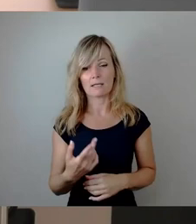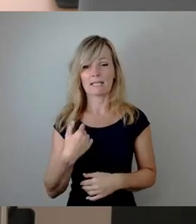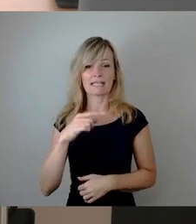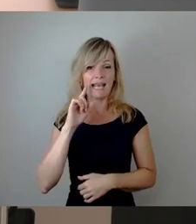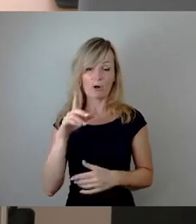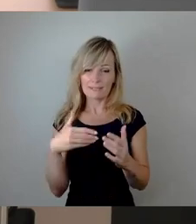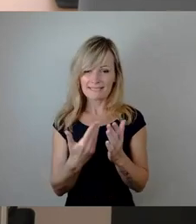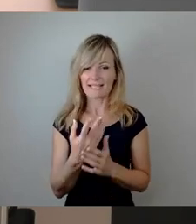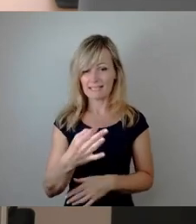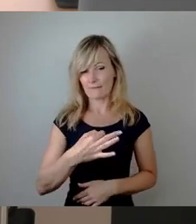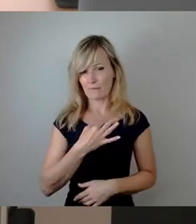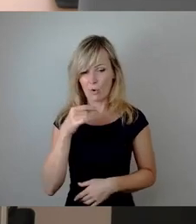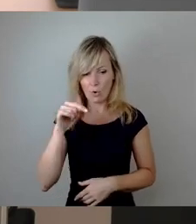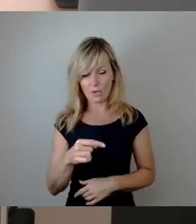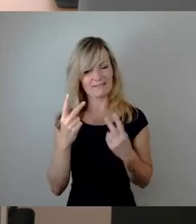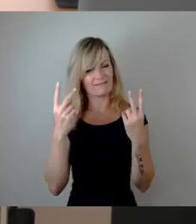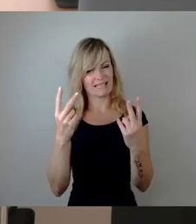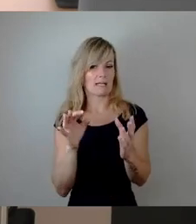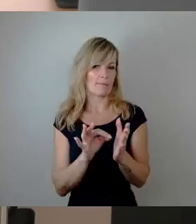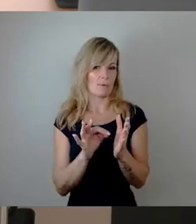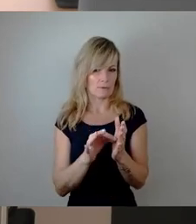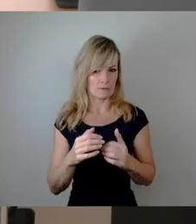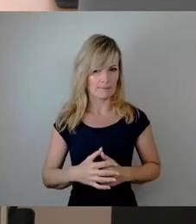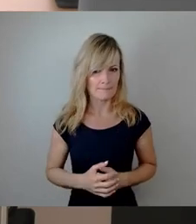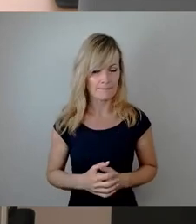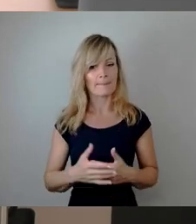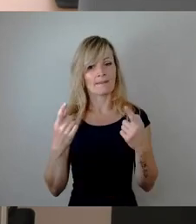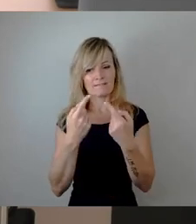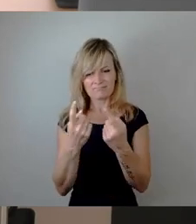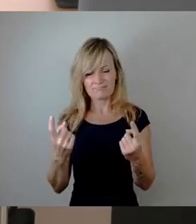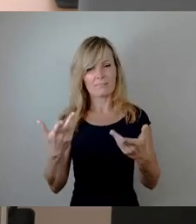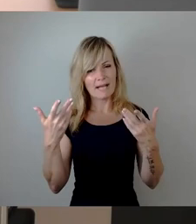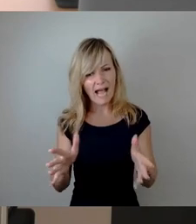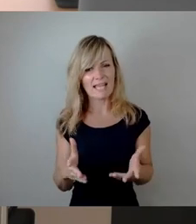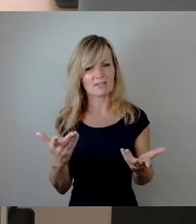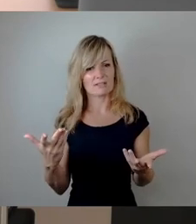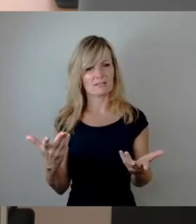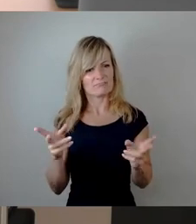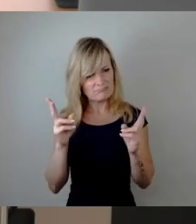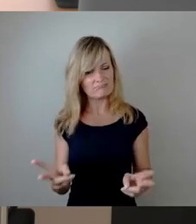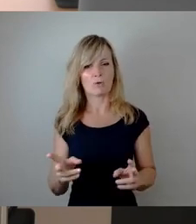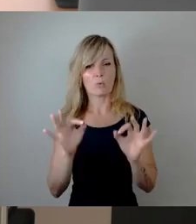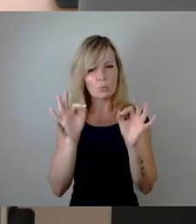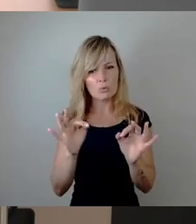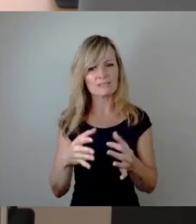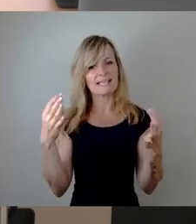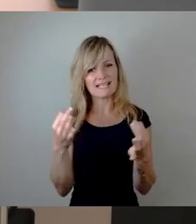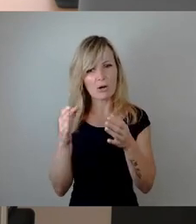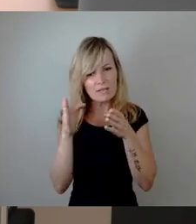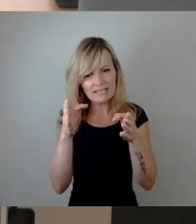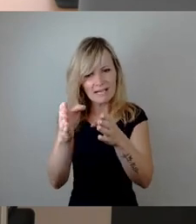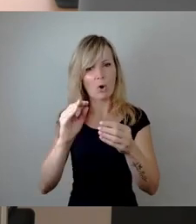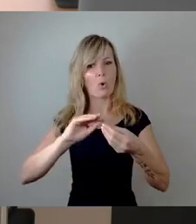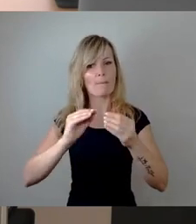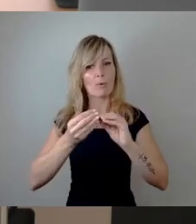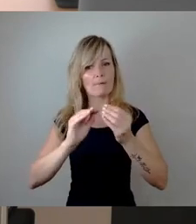ist für mich heute hier der Knackpunkt, dass es an der Bereitschaft, gute sachorientierte Kompromisse zu machen, tatsächlich schon